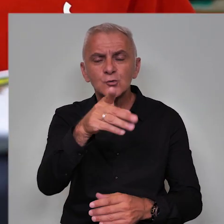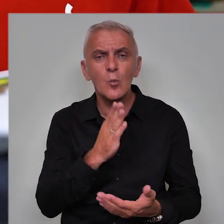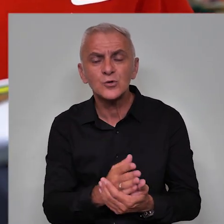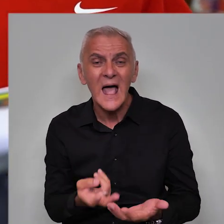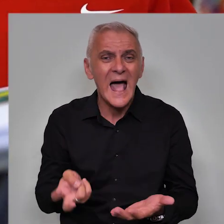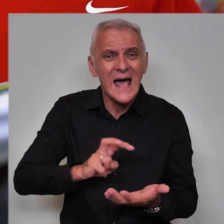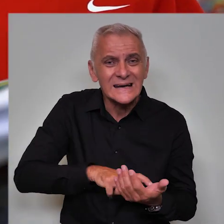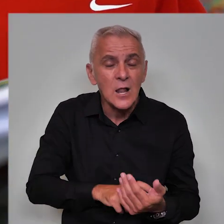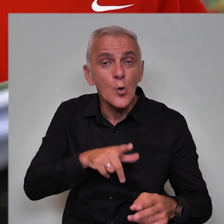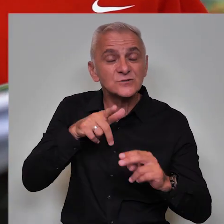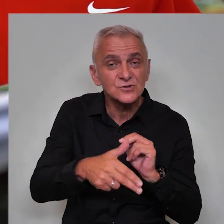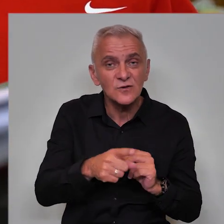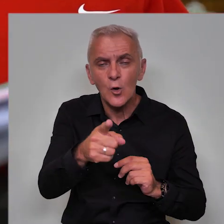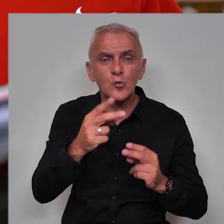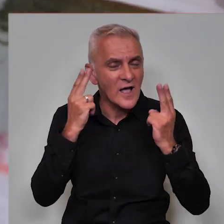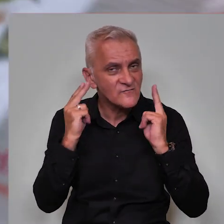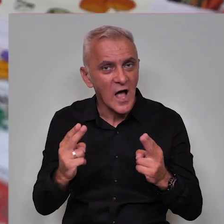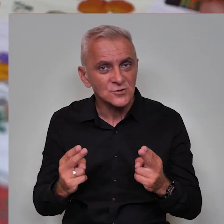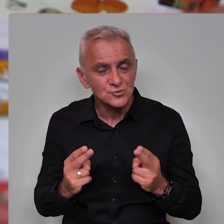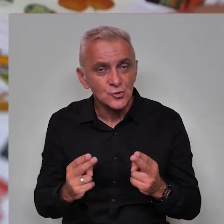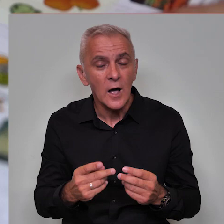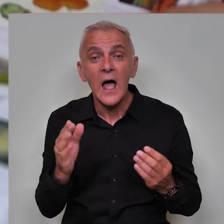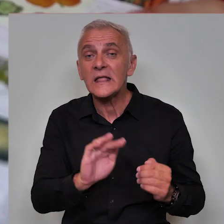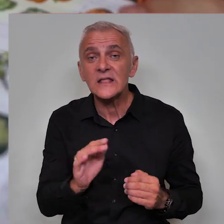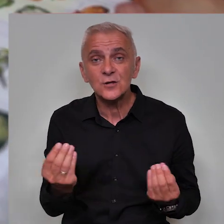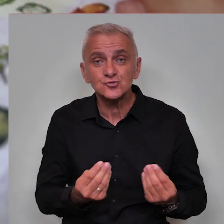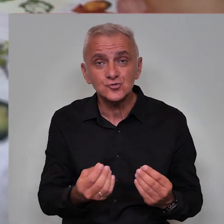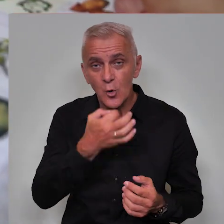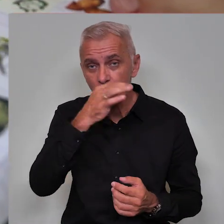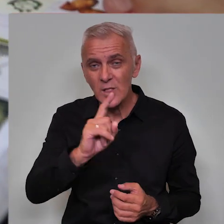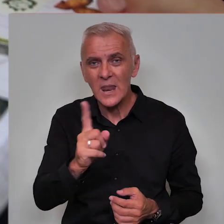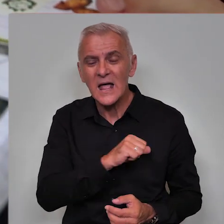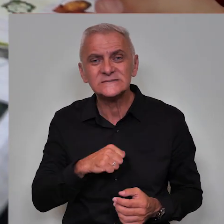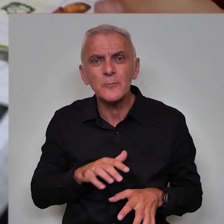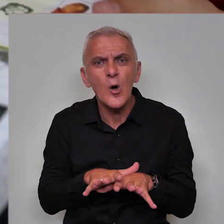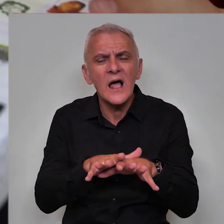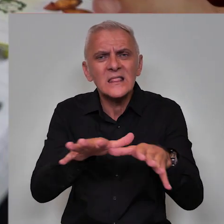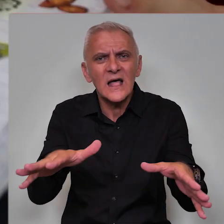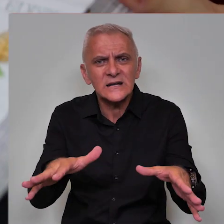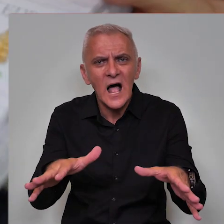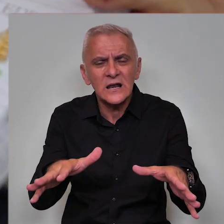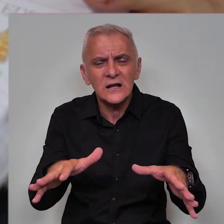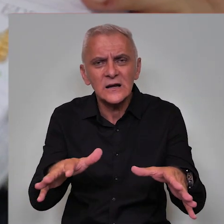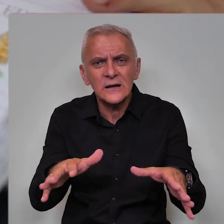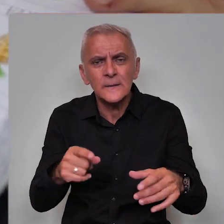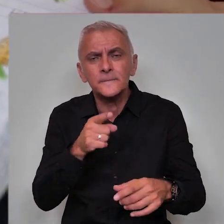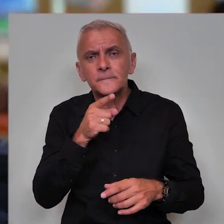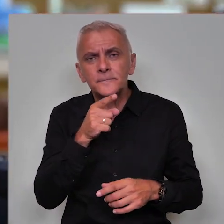bude ona ravna intervencija koja je veoma bitna i da bi se djete što bolje ne samo integriralo, jer